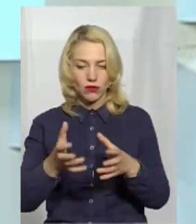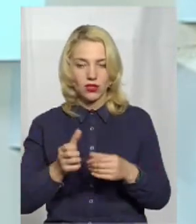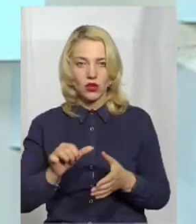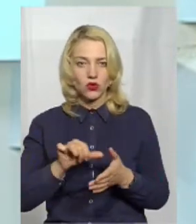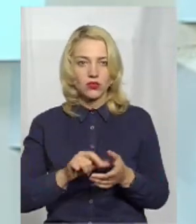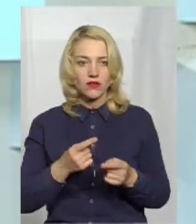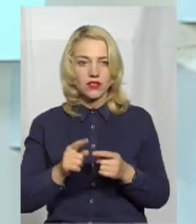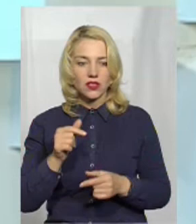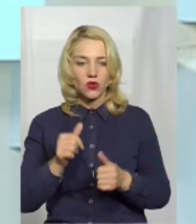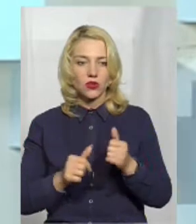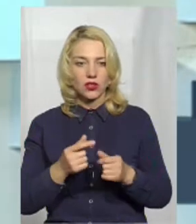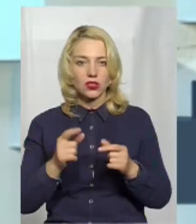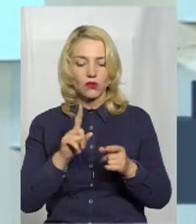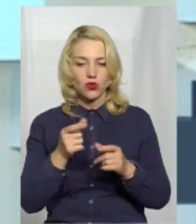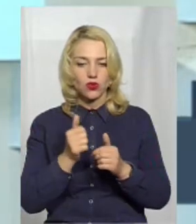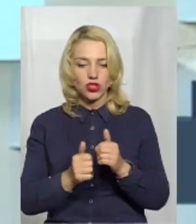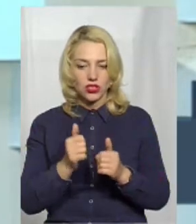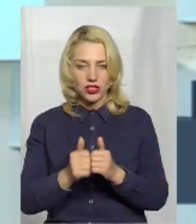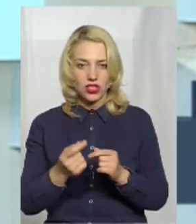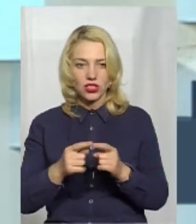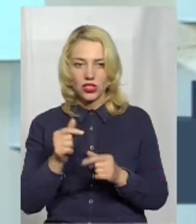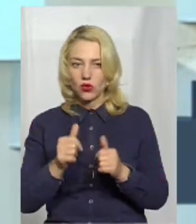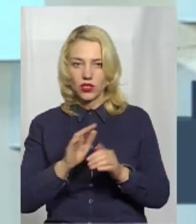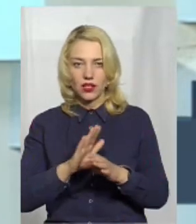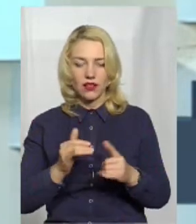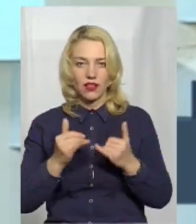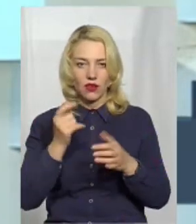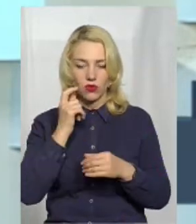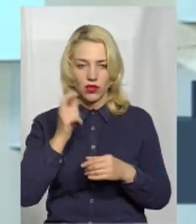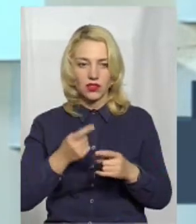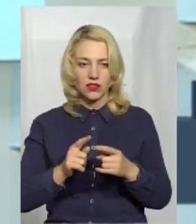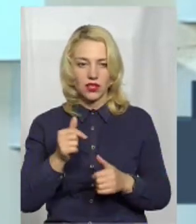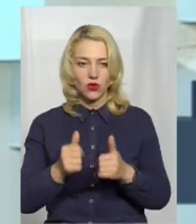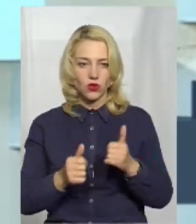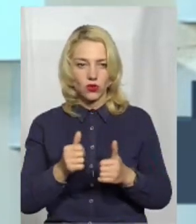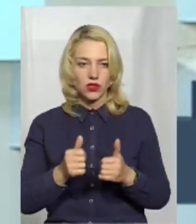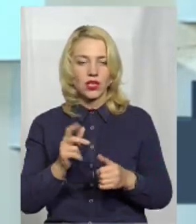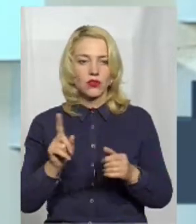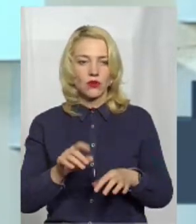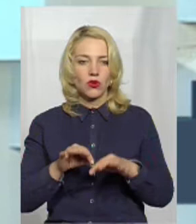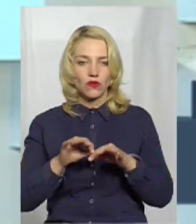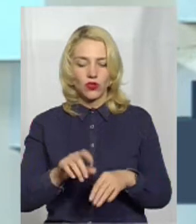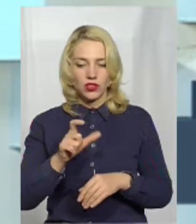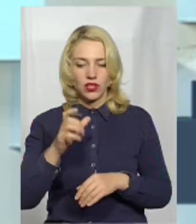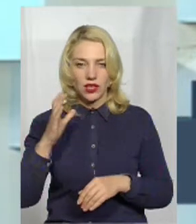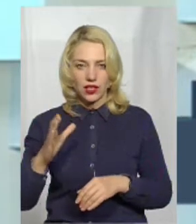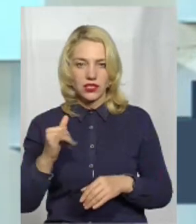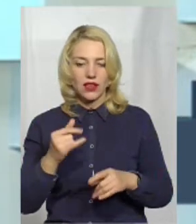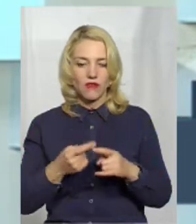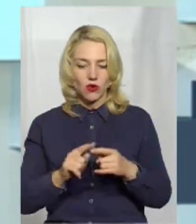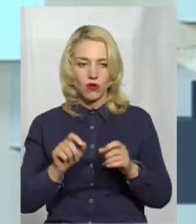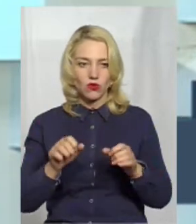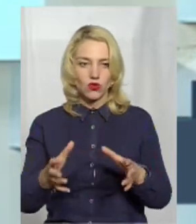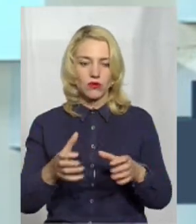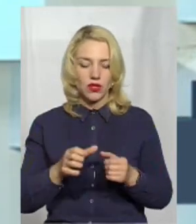конкурсах, тому що найчастіше це конкурси не для України. Це конкурси, які просто проводить Європейський Союз, і в ньому можуть брати